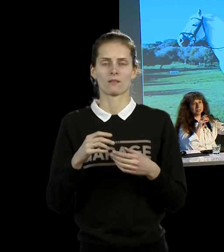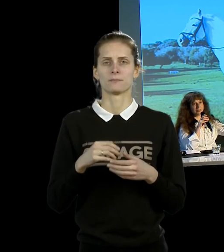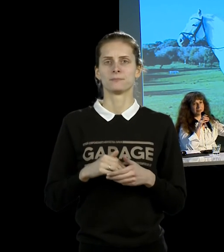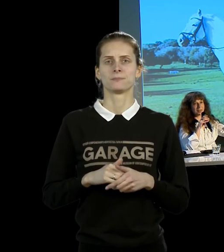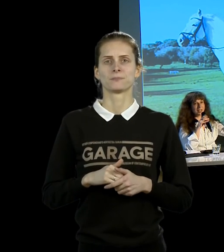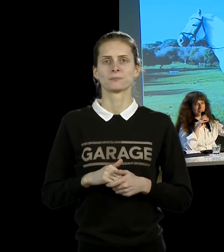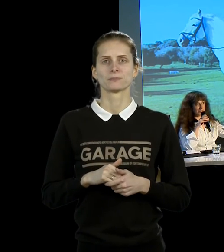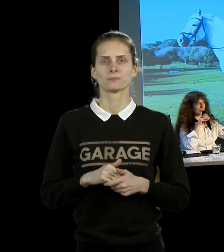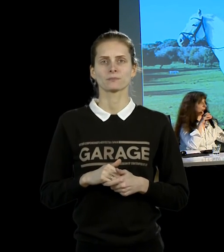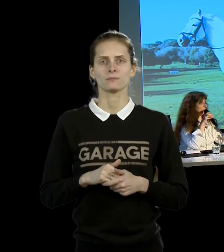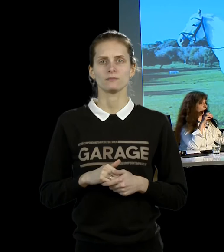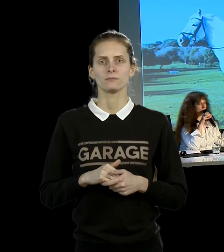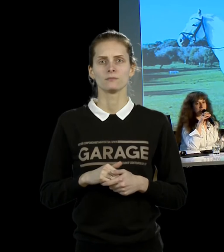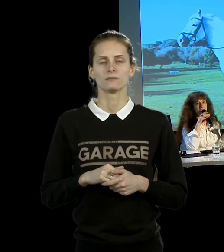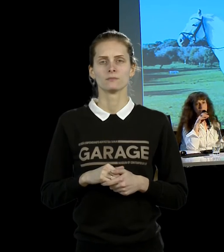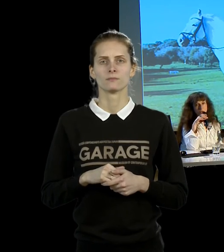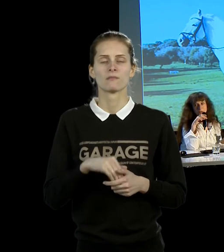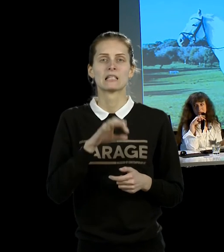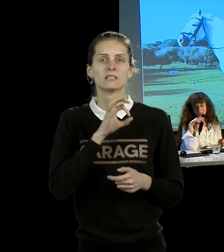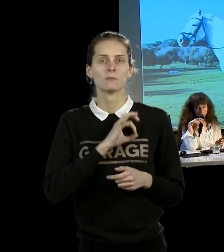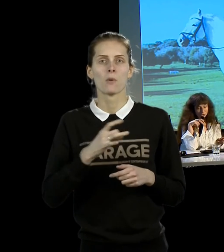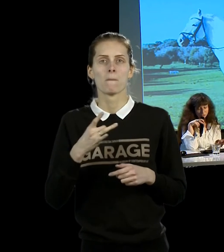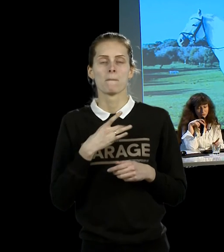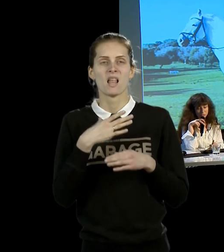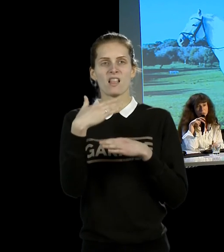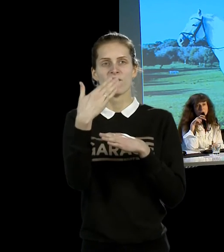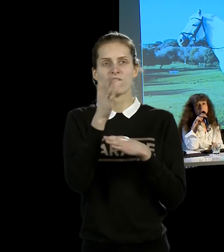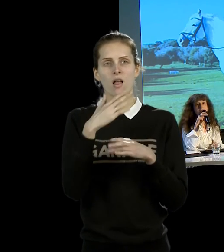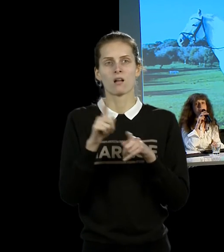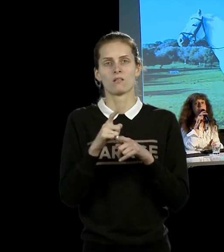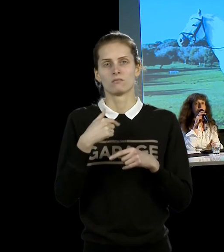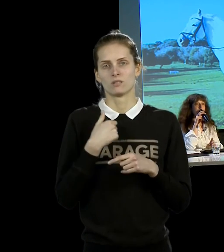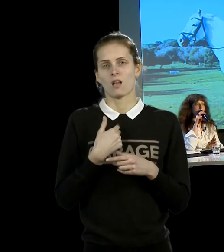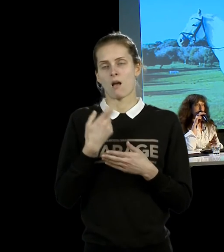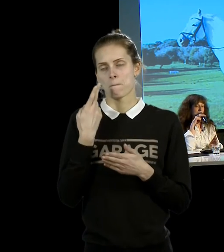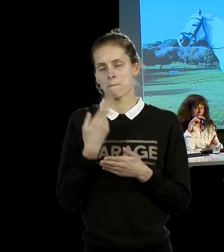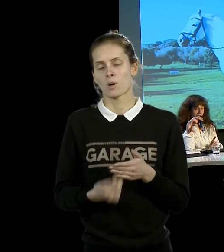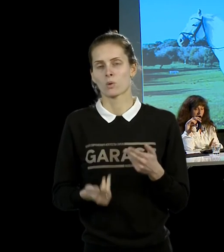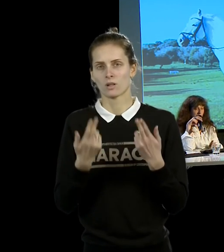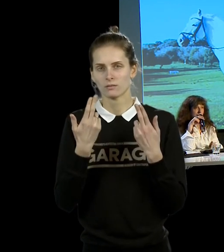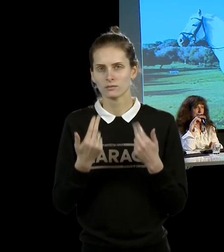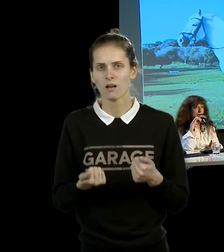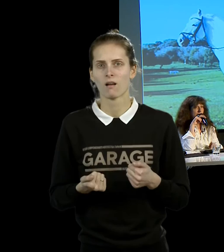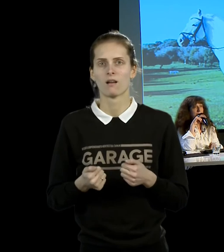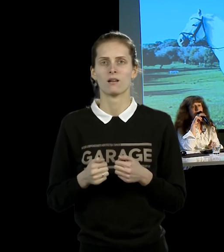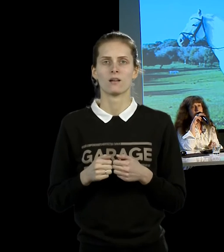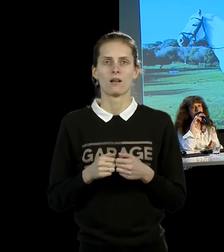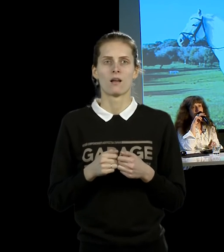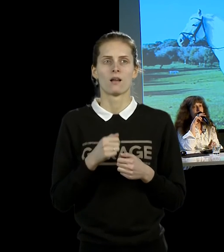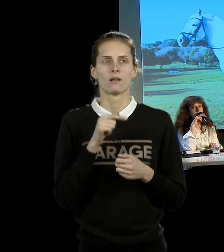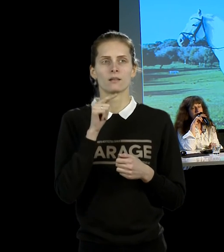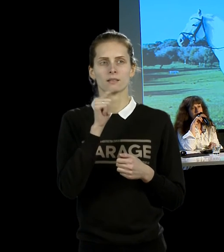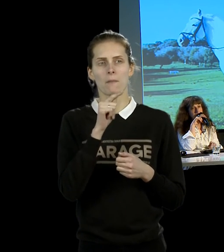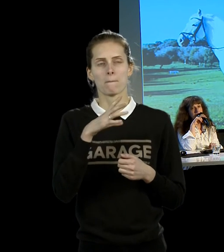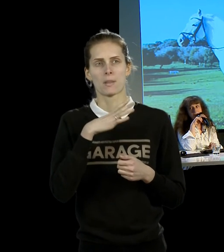с белым флагом. Как бы героизм в том, чтобы сдаться. действительно очень красивая вещь, которая пока была на выставке